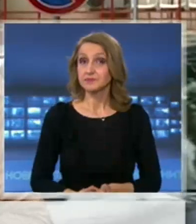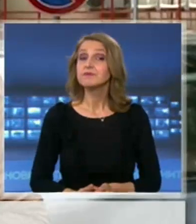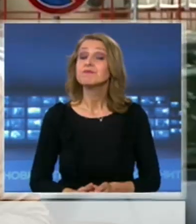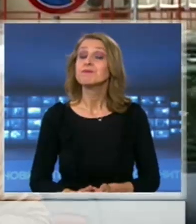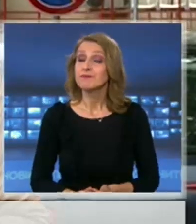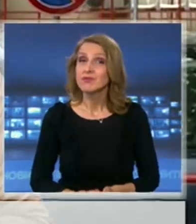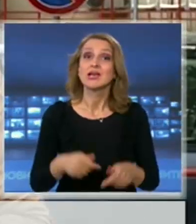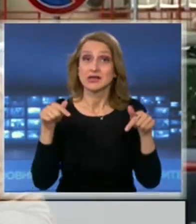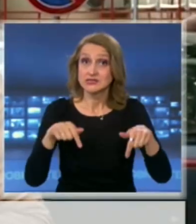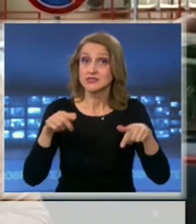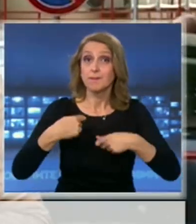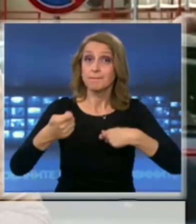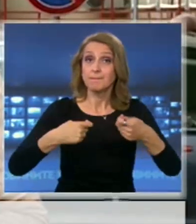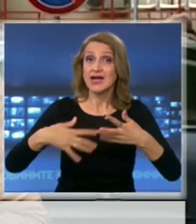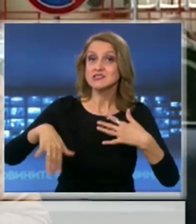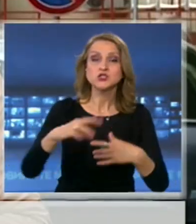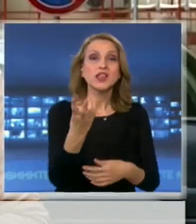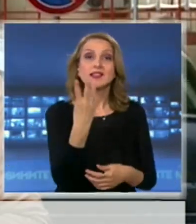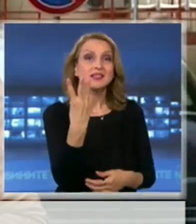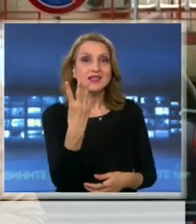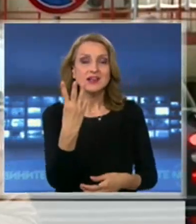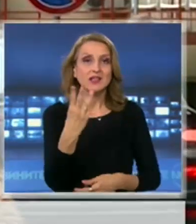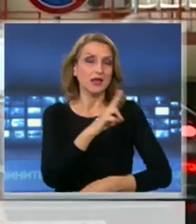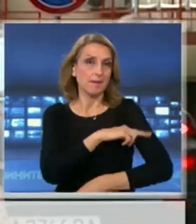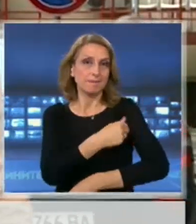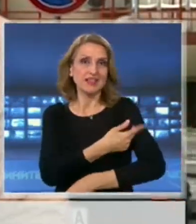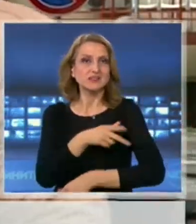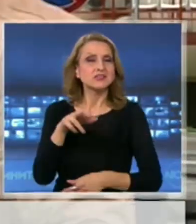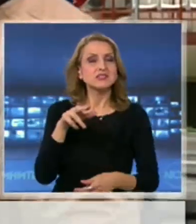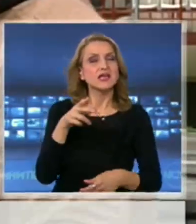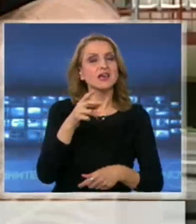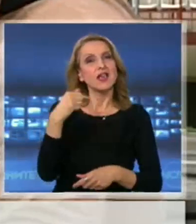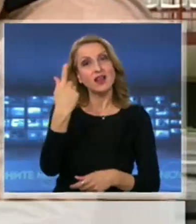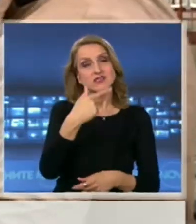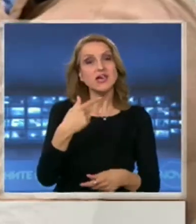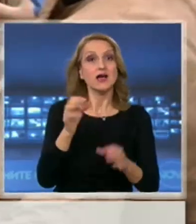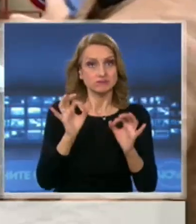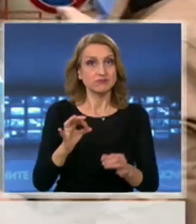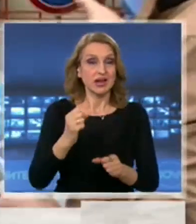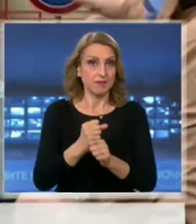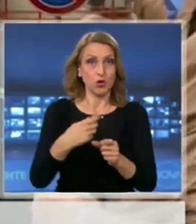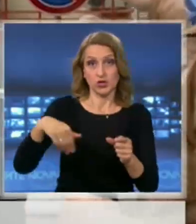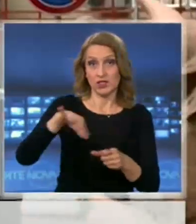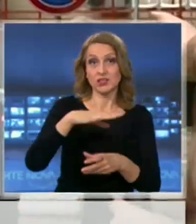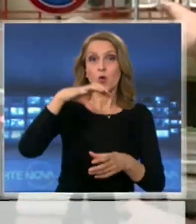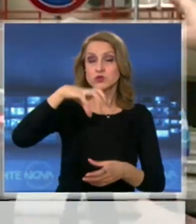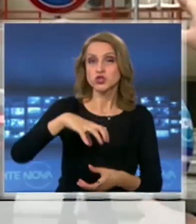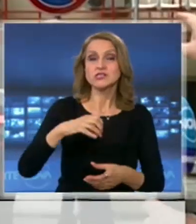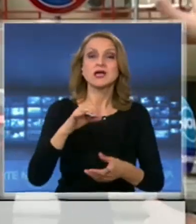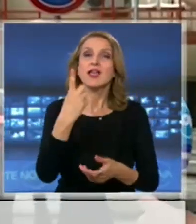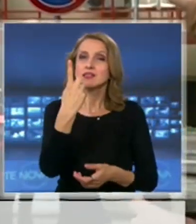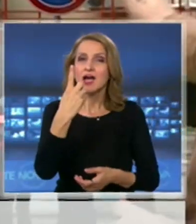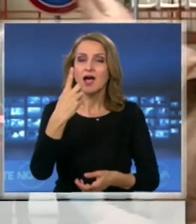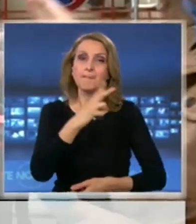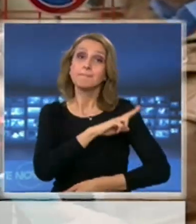Здравейте от Пазърджик. Трите заразени медицински лица са служители на общинската болница в града. Става дума за една медицинска